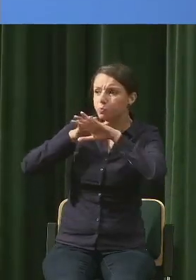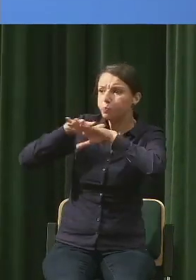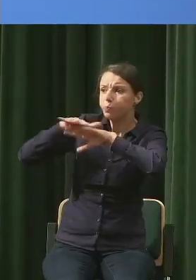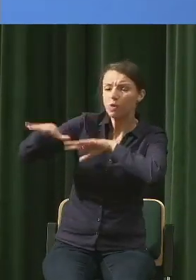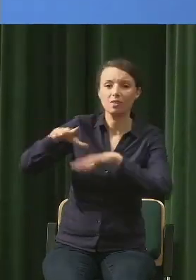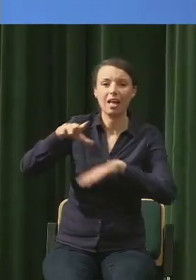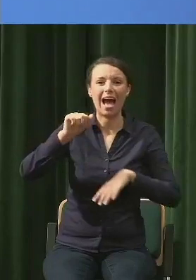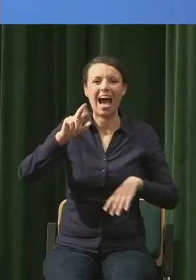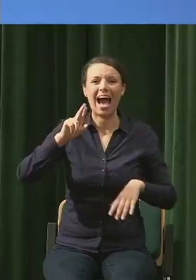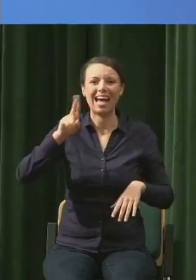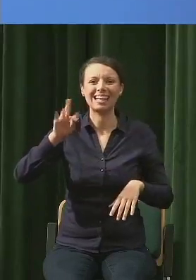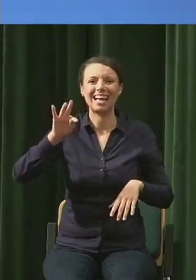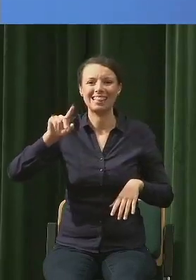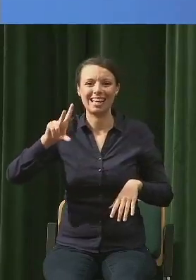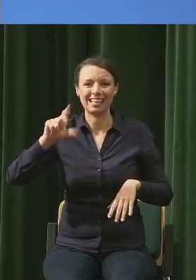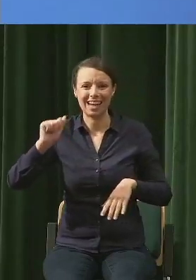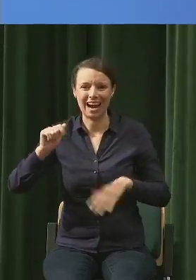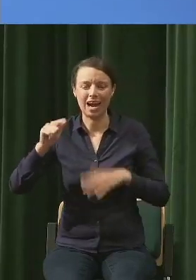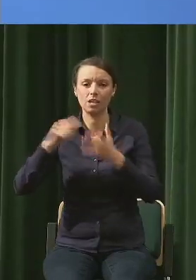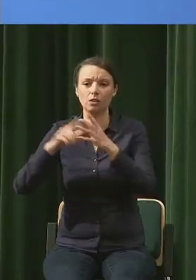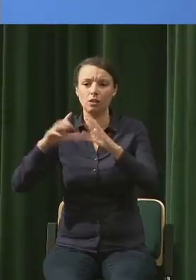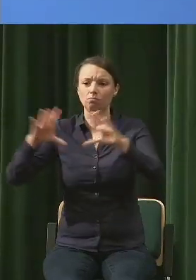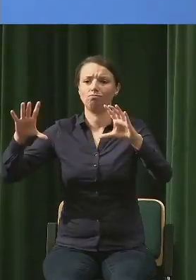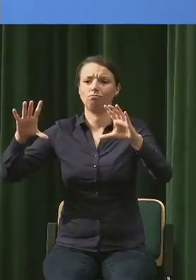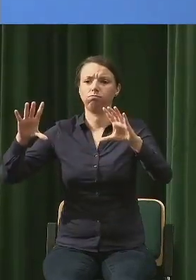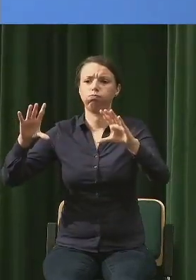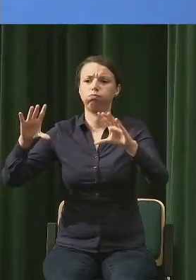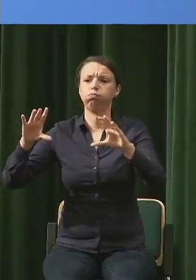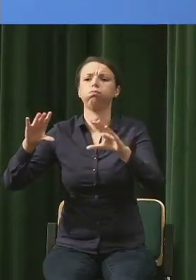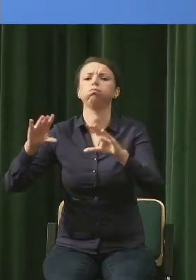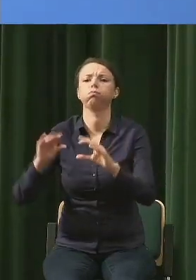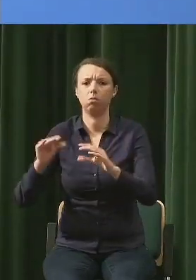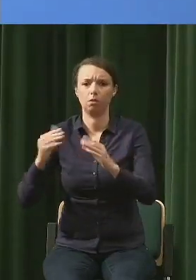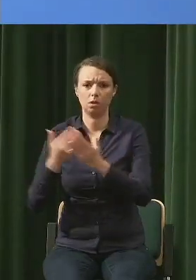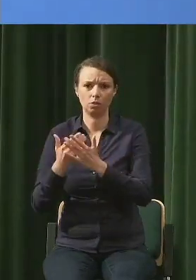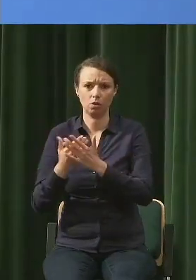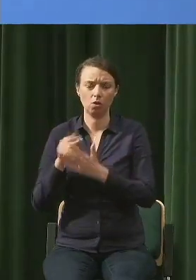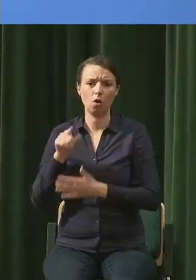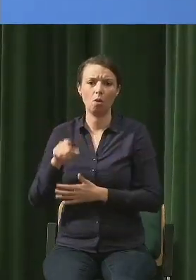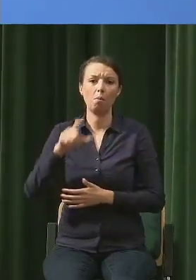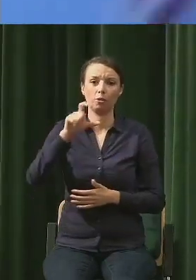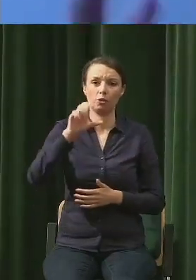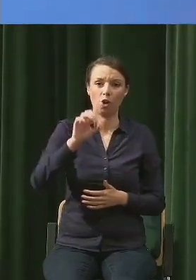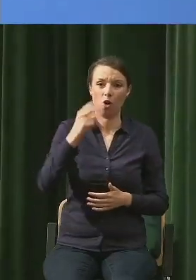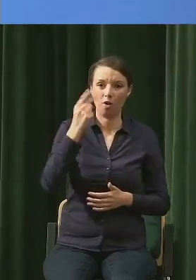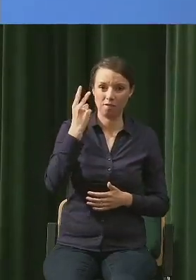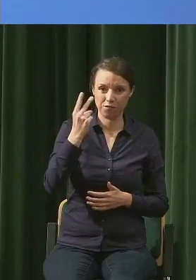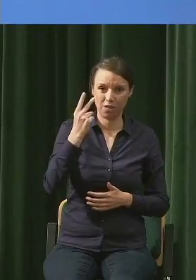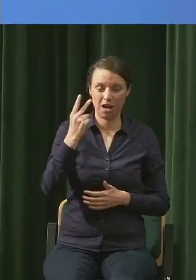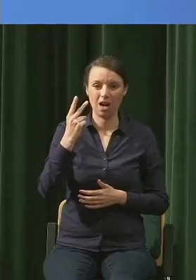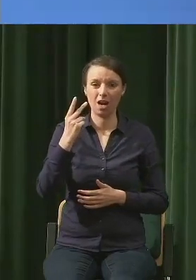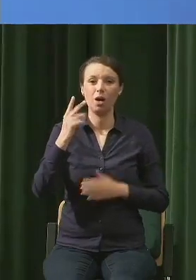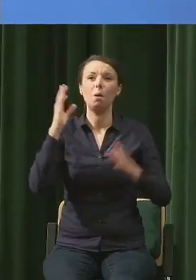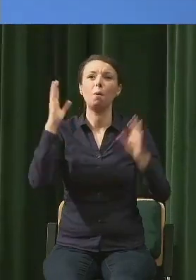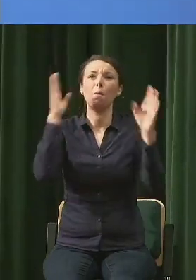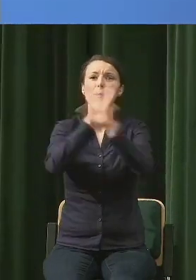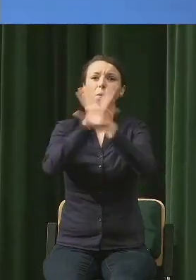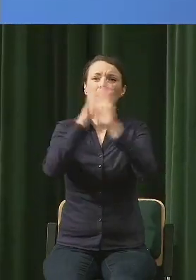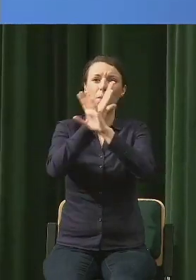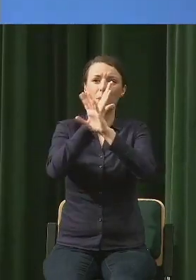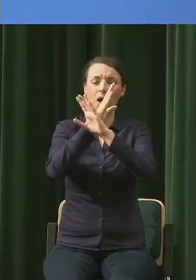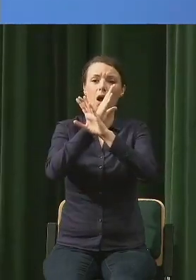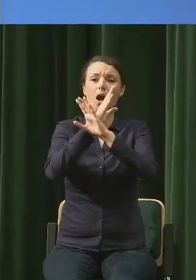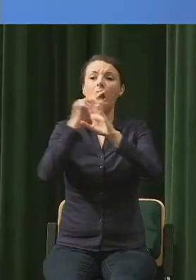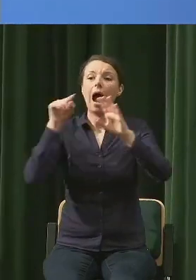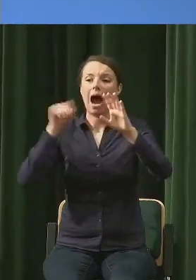ilość dwutlenku węgla powoduje, że mało jakby krócej trwa okres parowania.